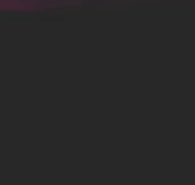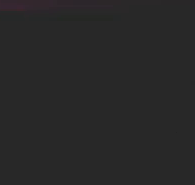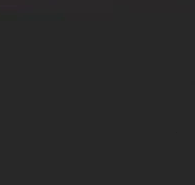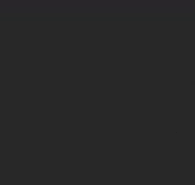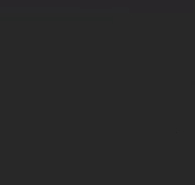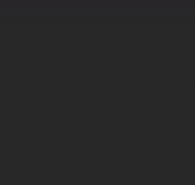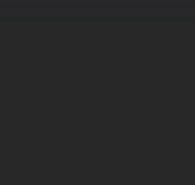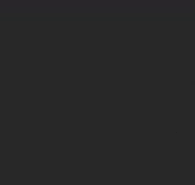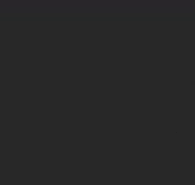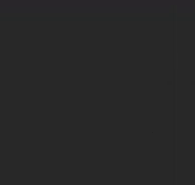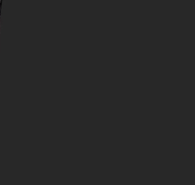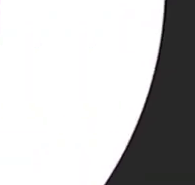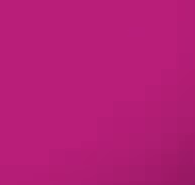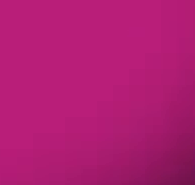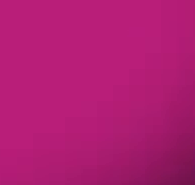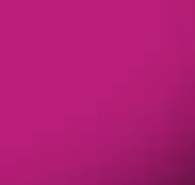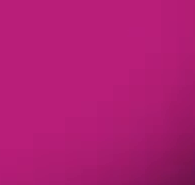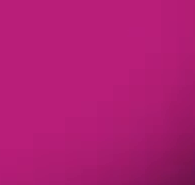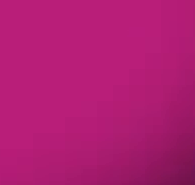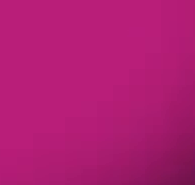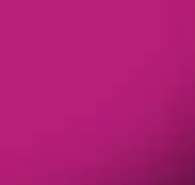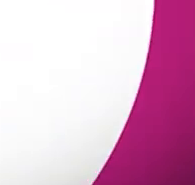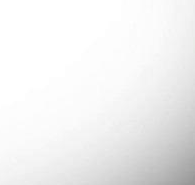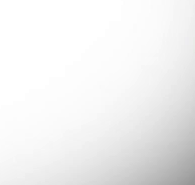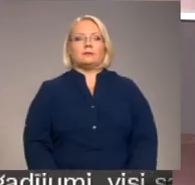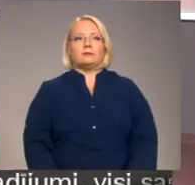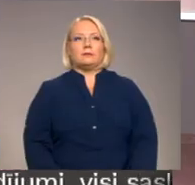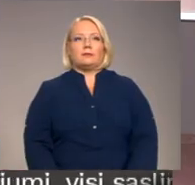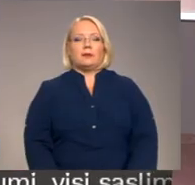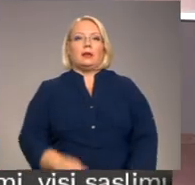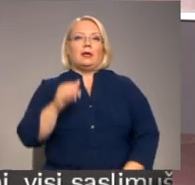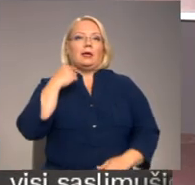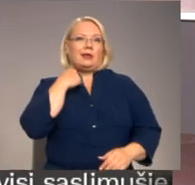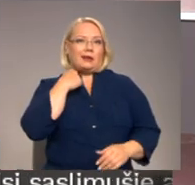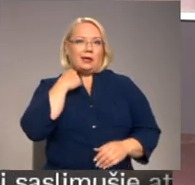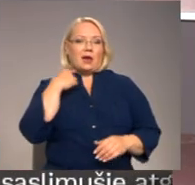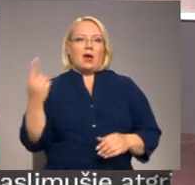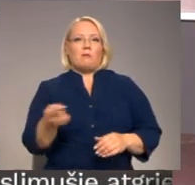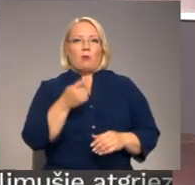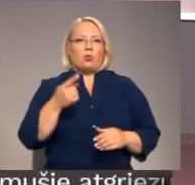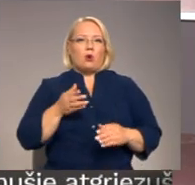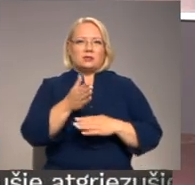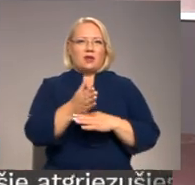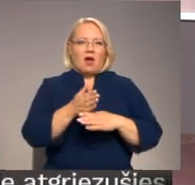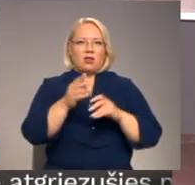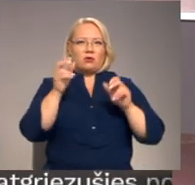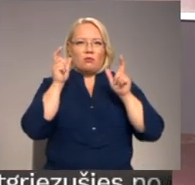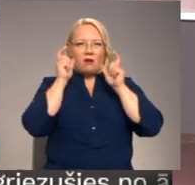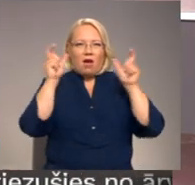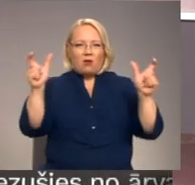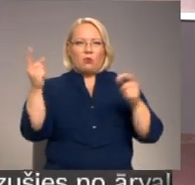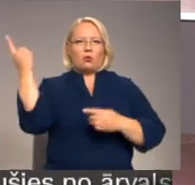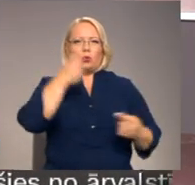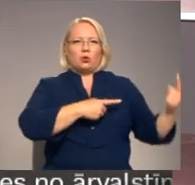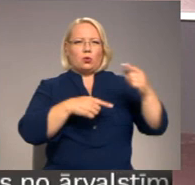Re! Viss ēters ir te! Rīgā ar motoru zāģu rēkoņu krītošu